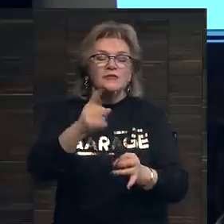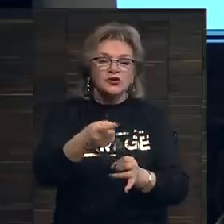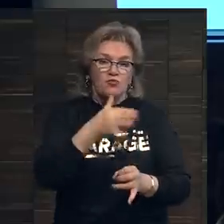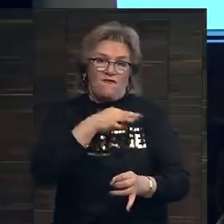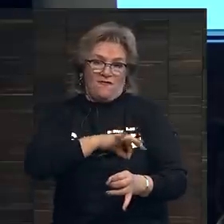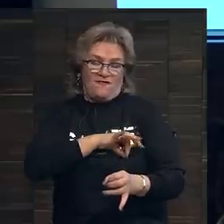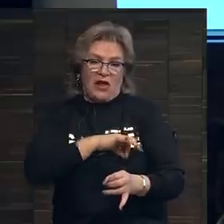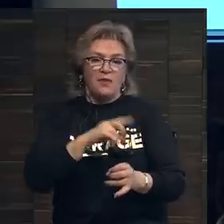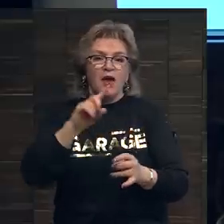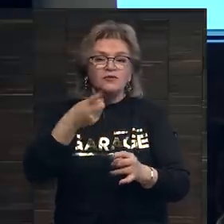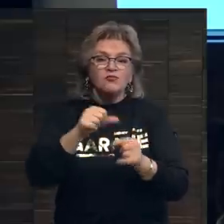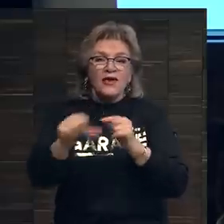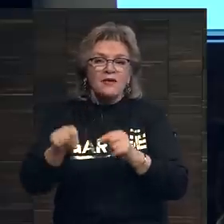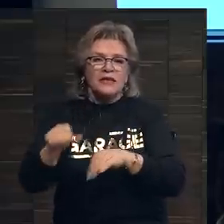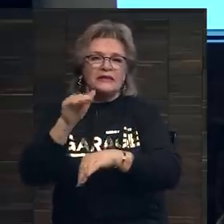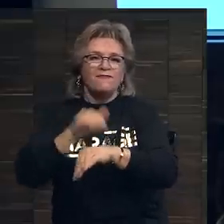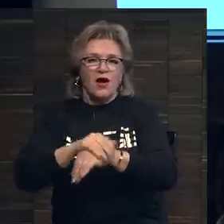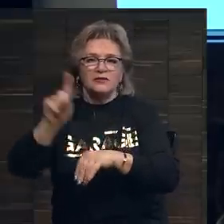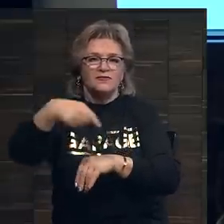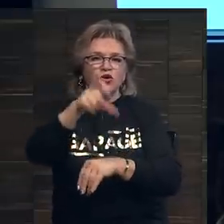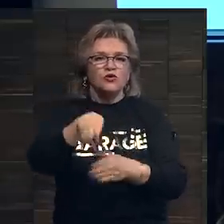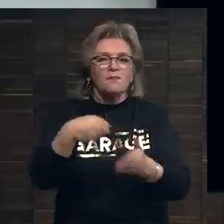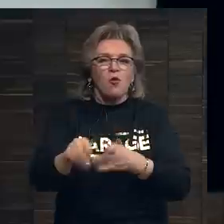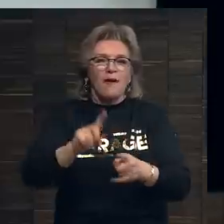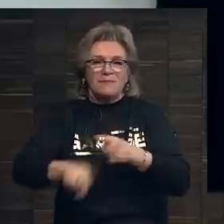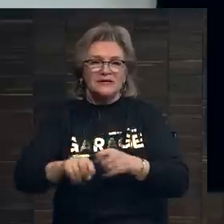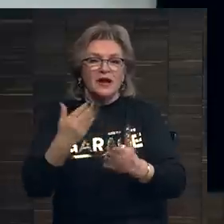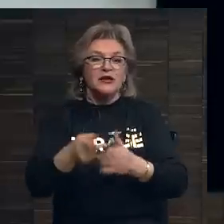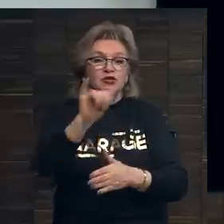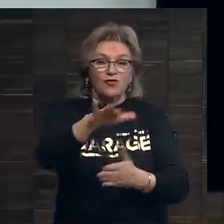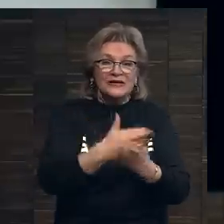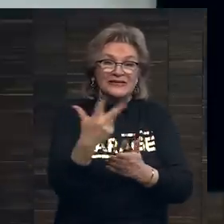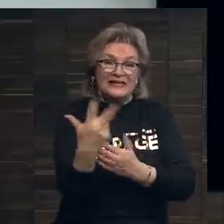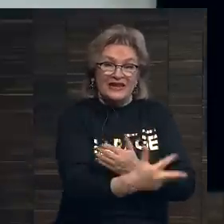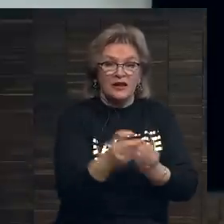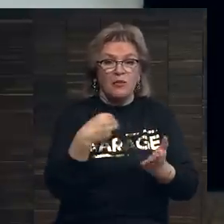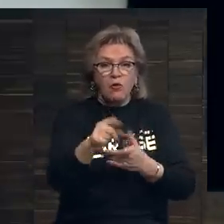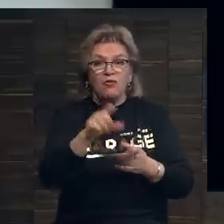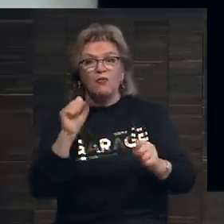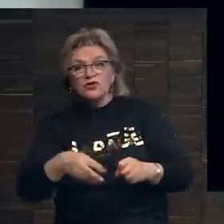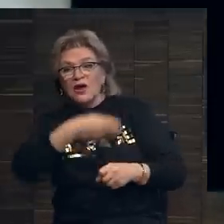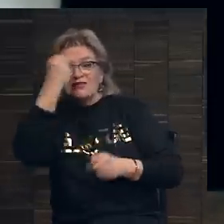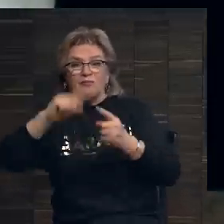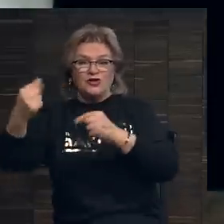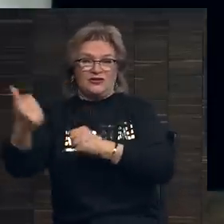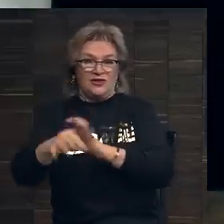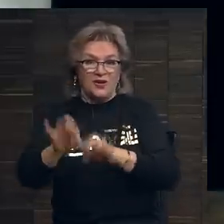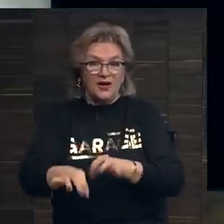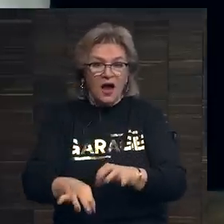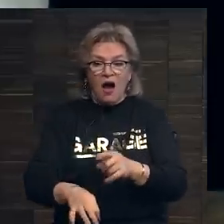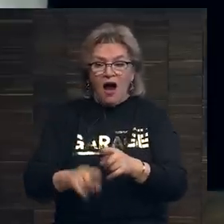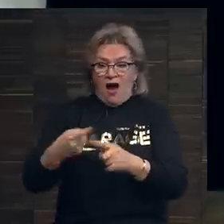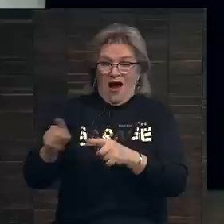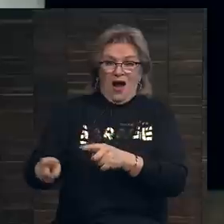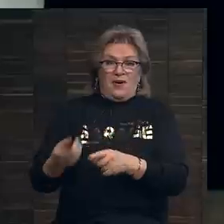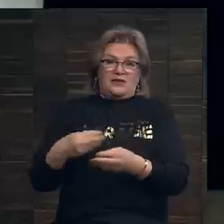что именно этот факт заставит людей покупать что-то быстрее. Если у вас есть три недели на покупку, вы можете забыть через неделю об этой